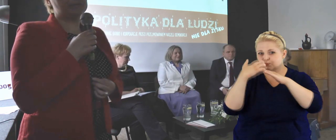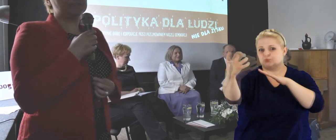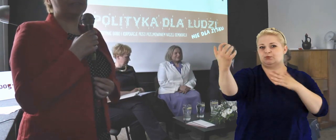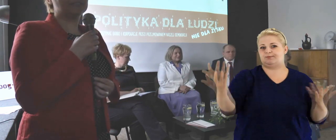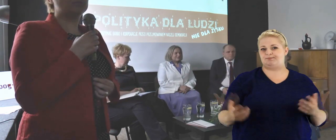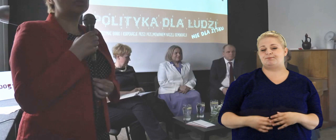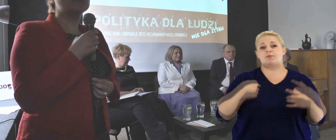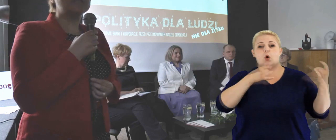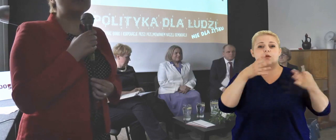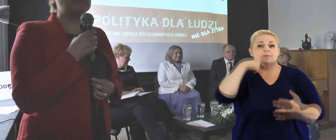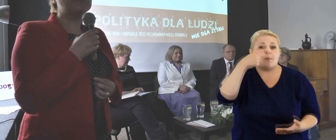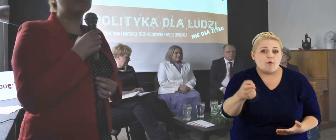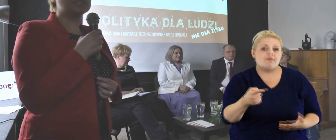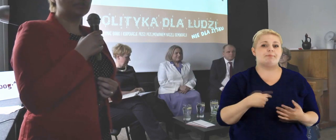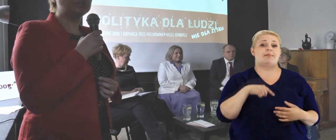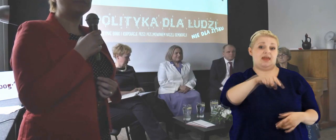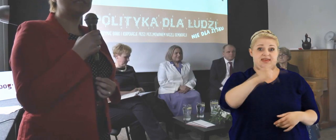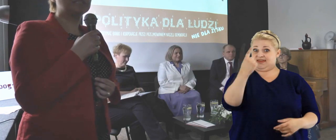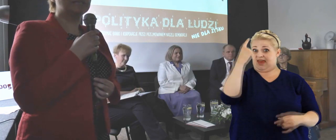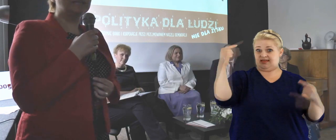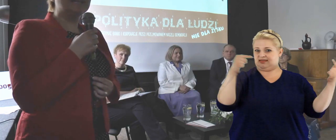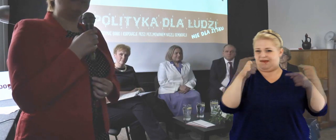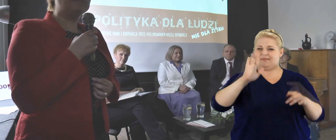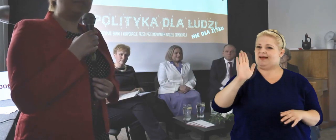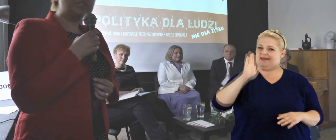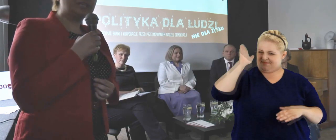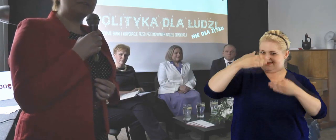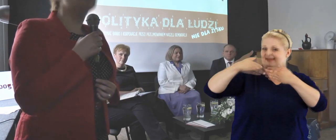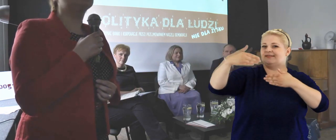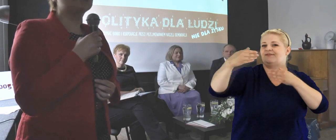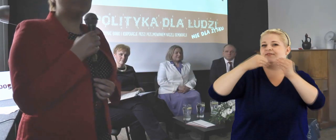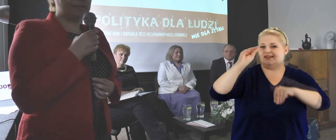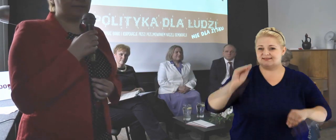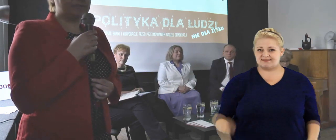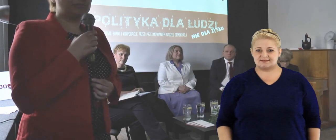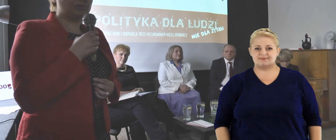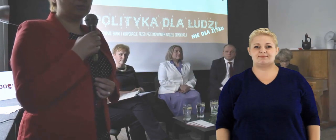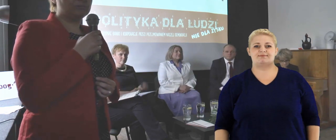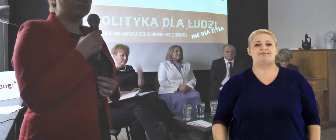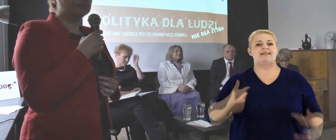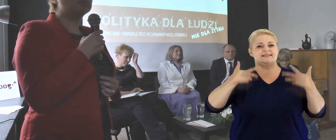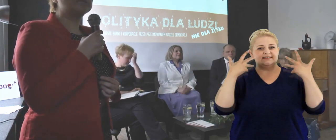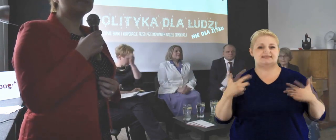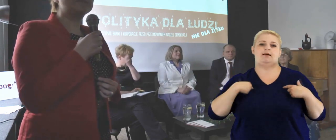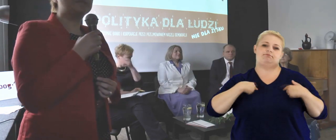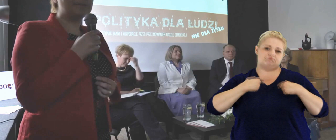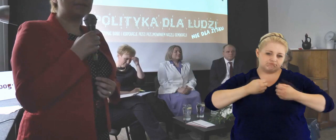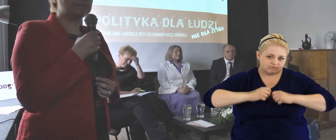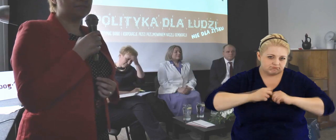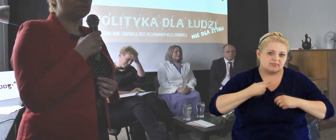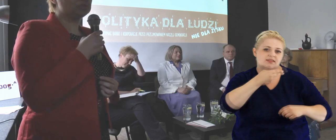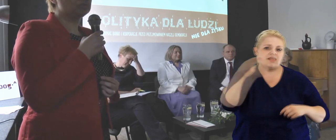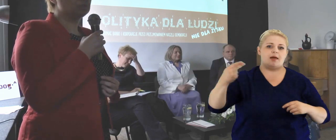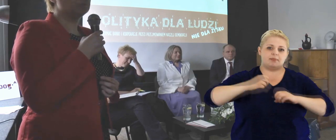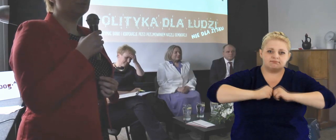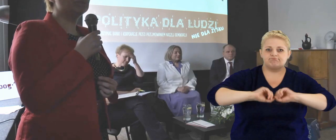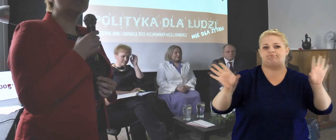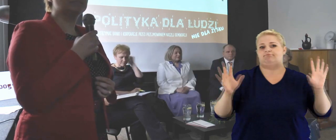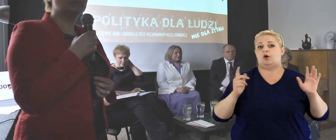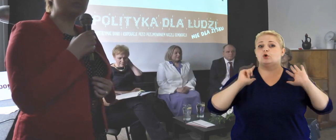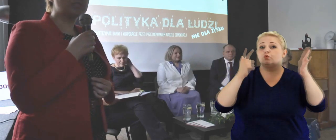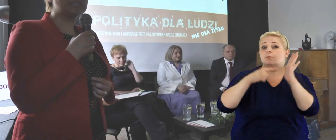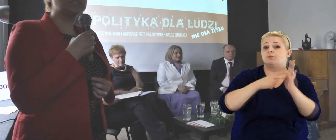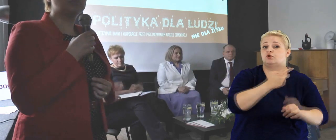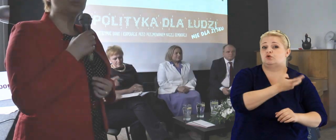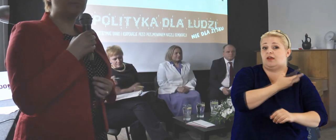się cieszę, że jest Państwa tak dużo. Od razu powiem, że to nie będzie pierwsza, jedyna debata, w której chcemy temat jawności w życiu